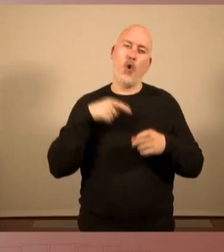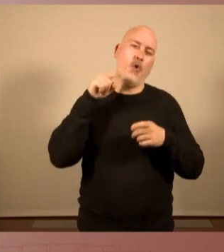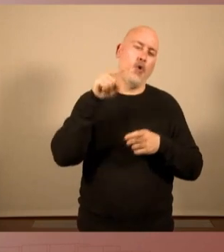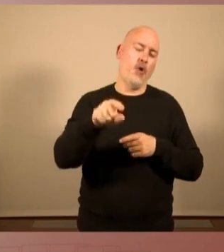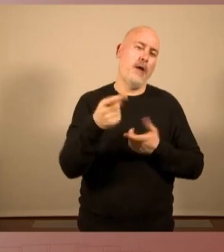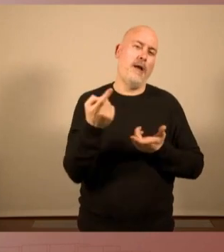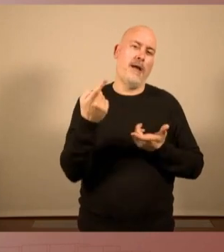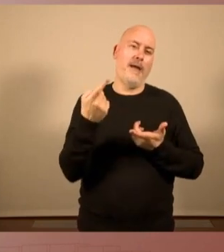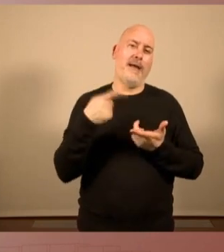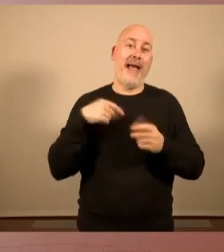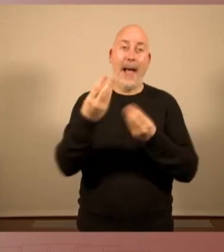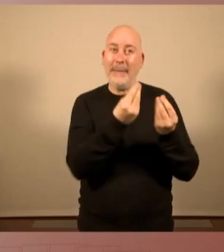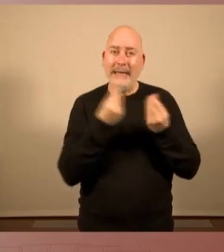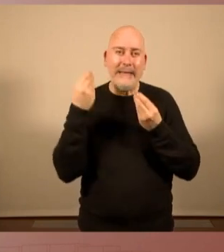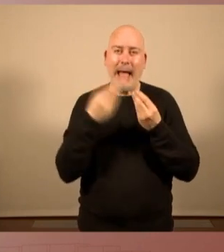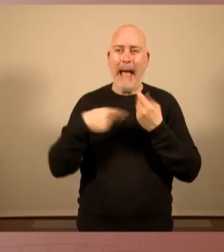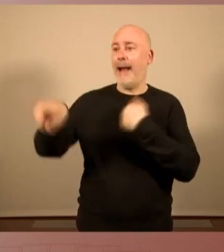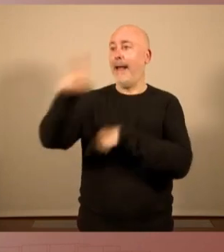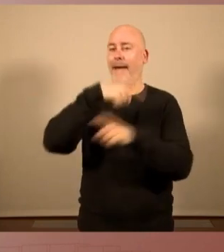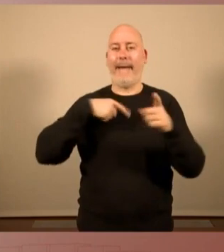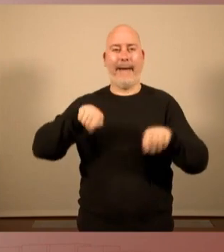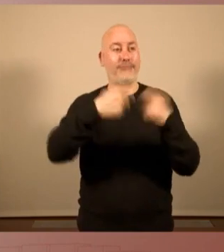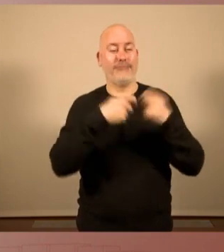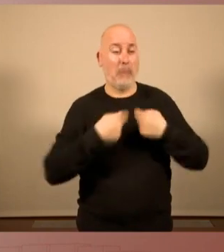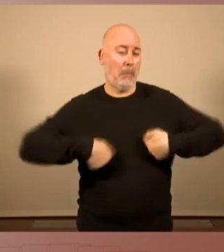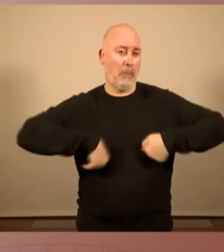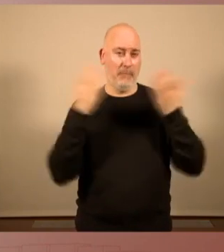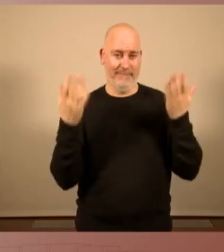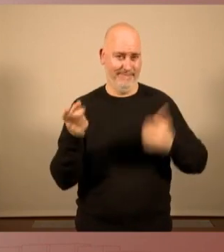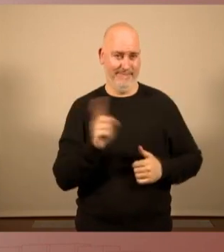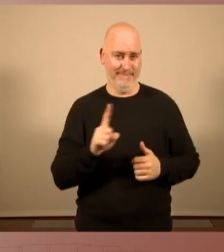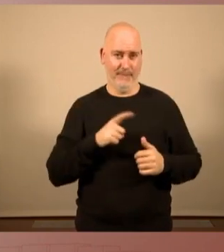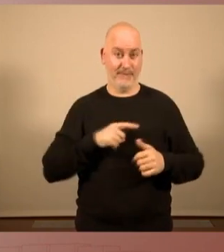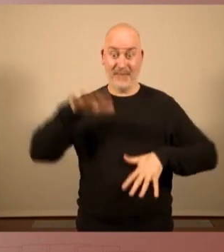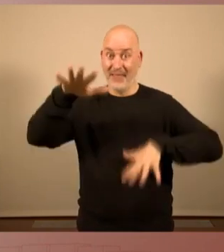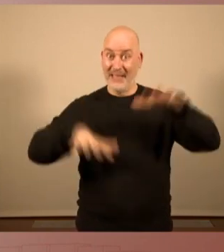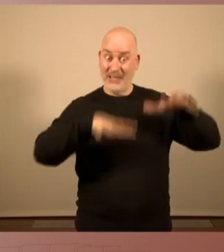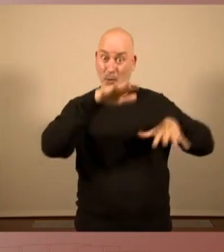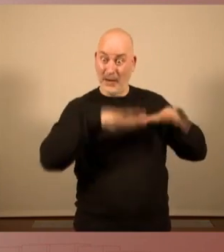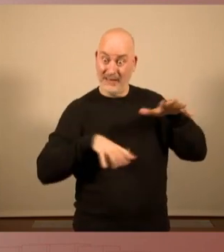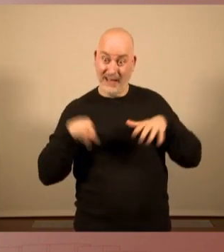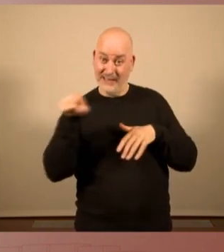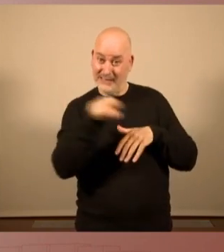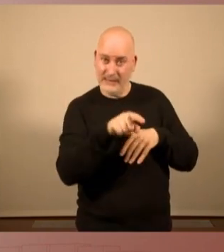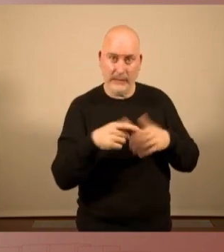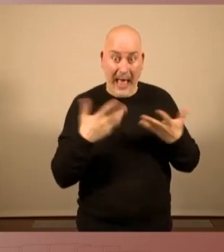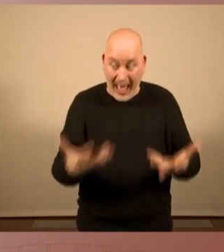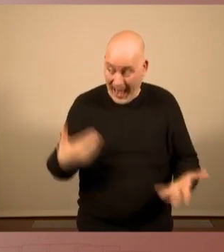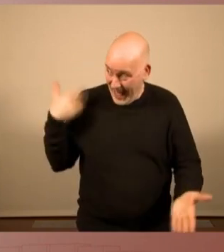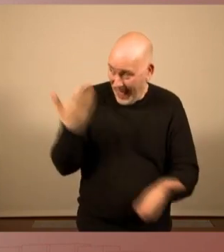ambiental. diu que la desigualtat poques vegades ha estat pitjor.